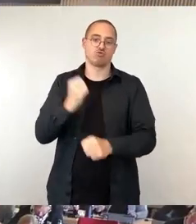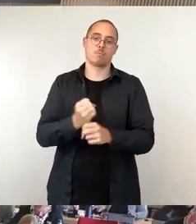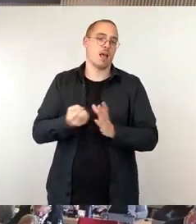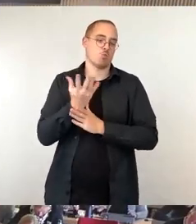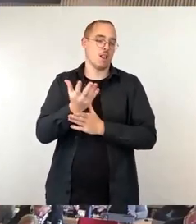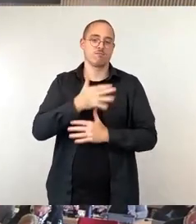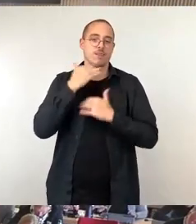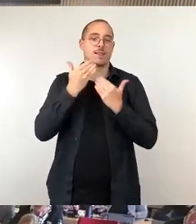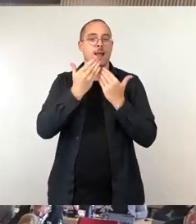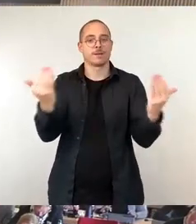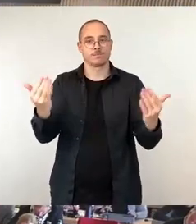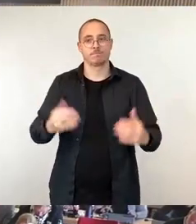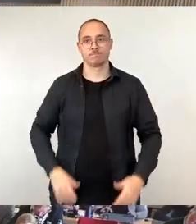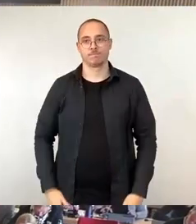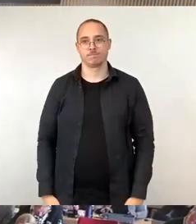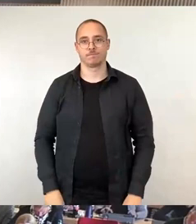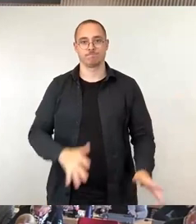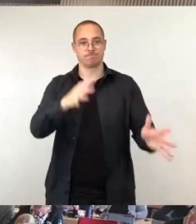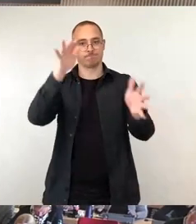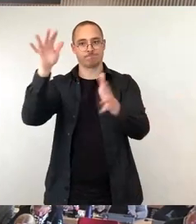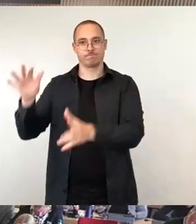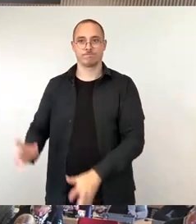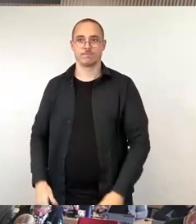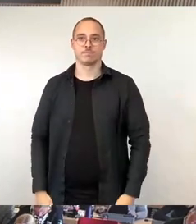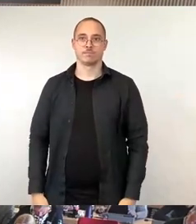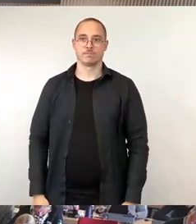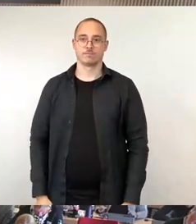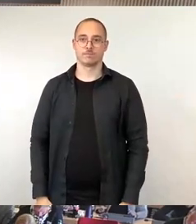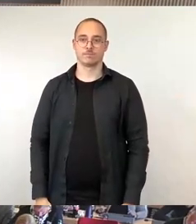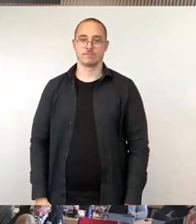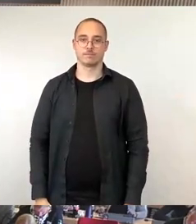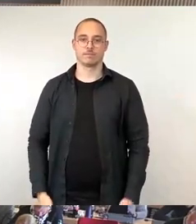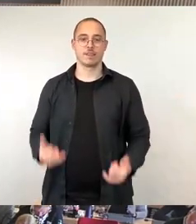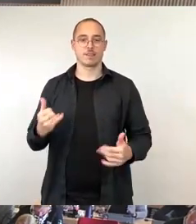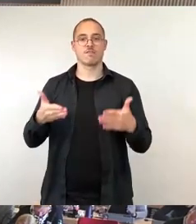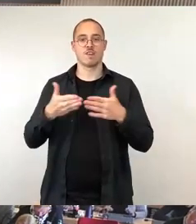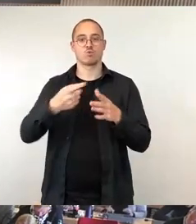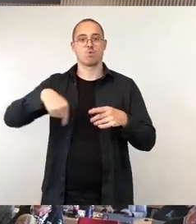So, wir steigen ein in die Fraktionsrunde. Frau Barkow, schön, Fraktion Linke.